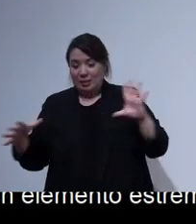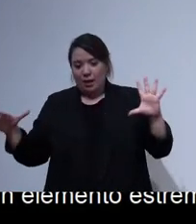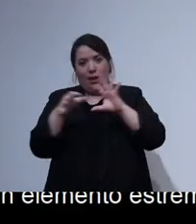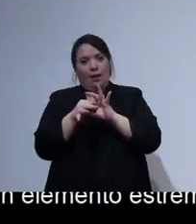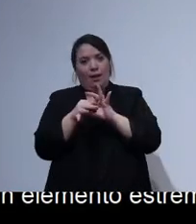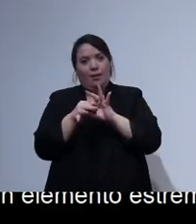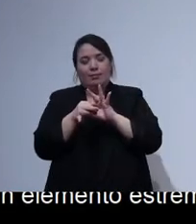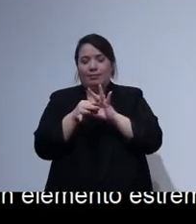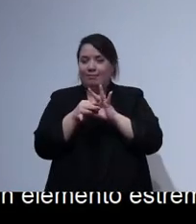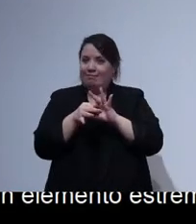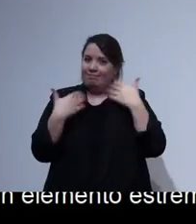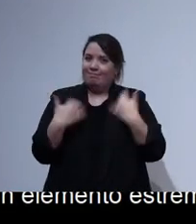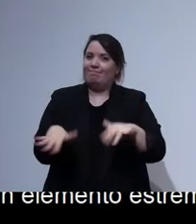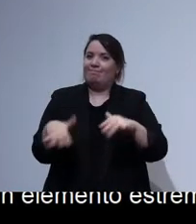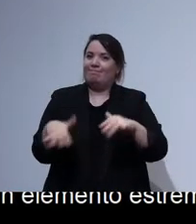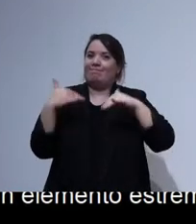è davvero tanto